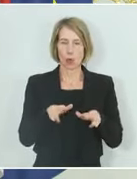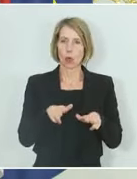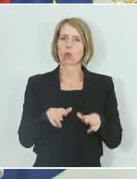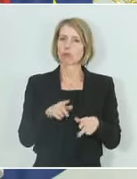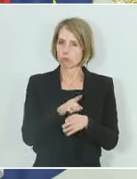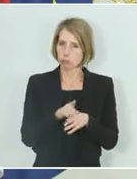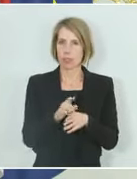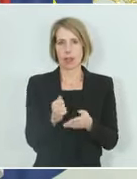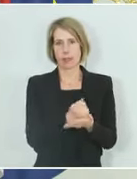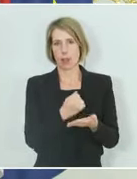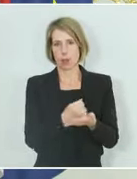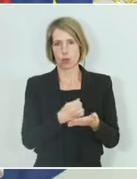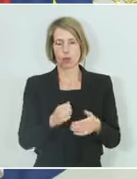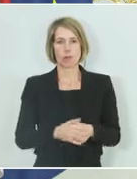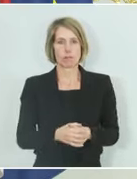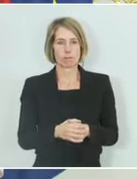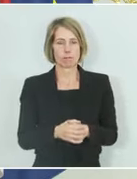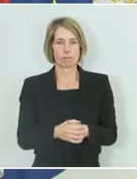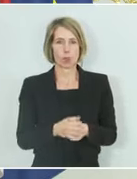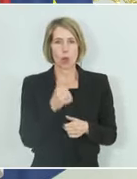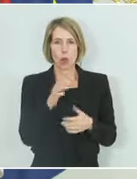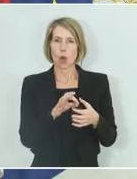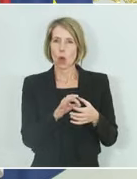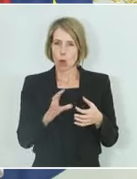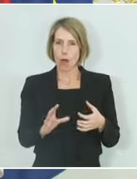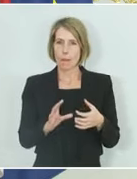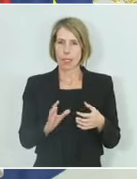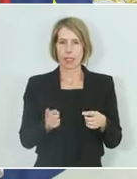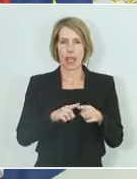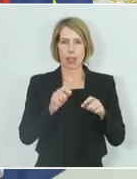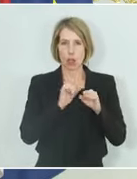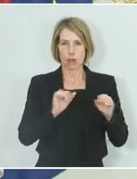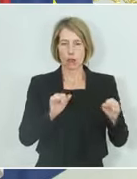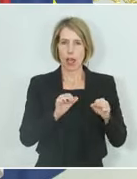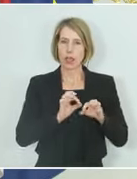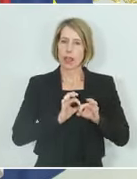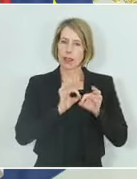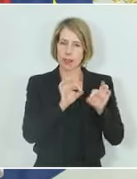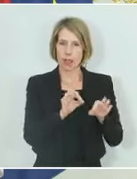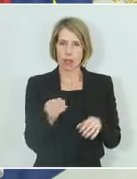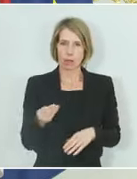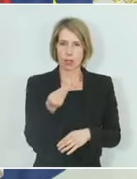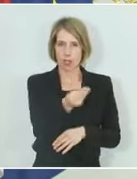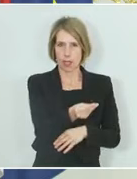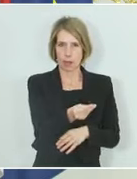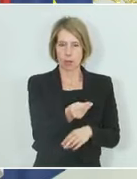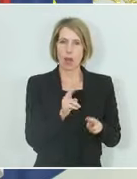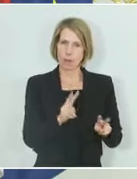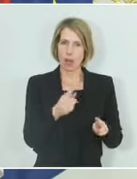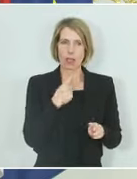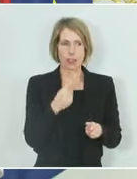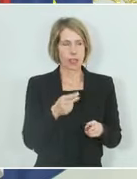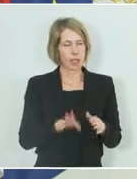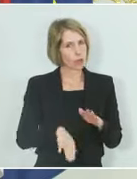der Unabhängigkeit und Freiheit dafür einzusetzen, dass, und ich sage das hier wirklich in voller